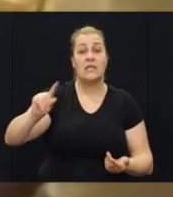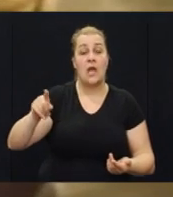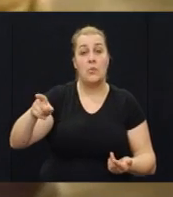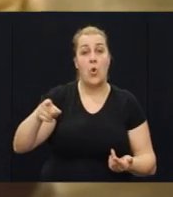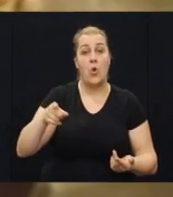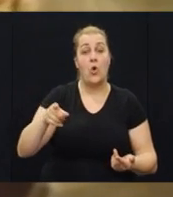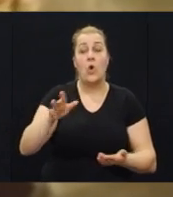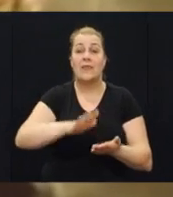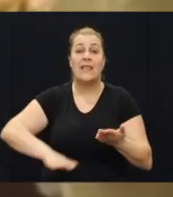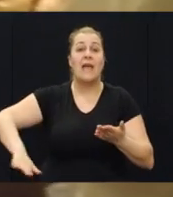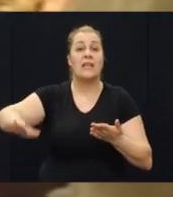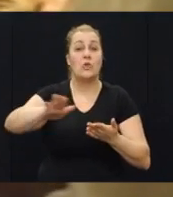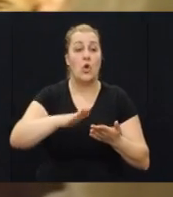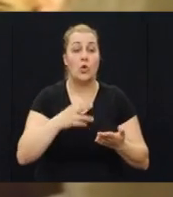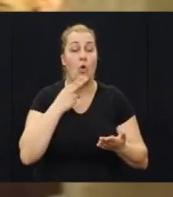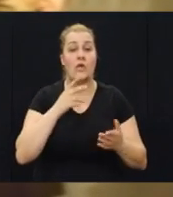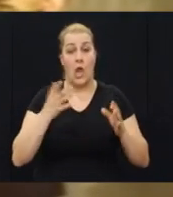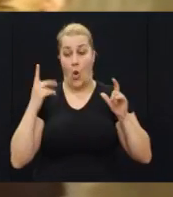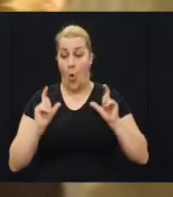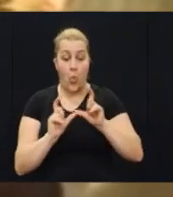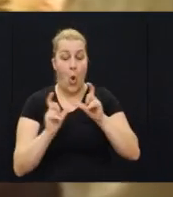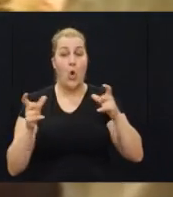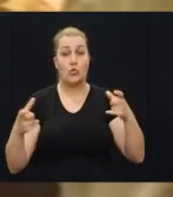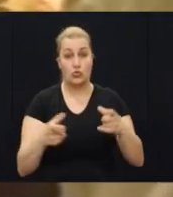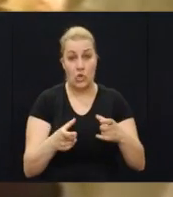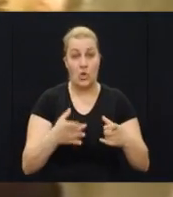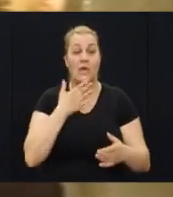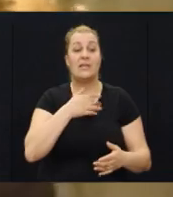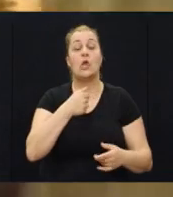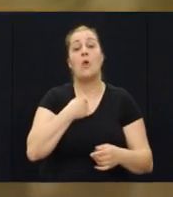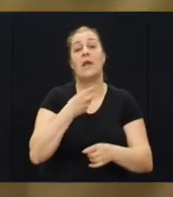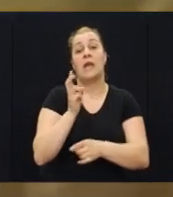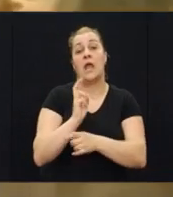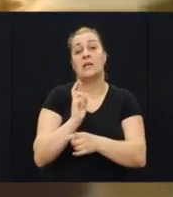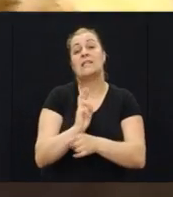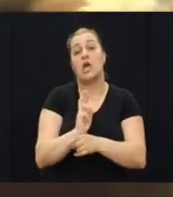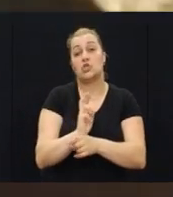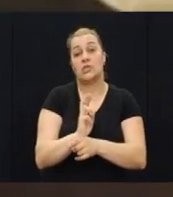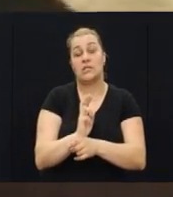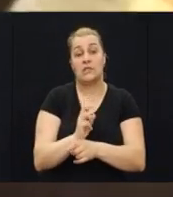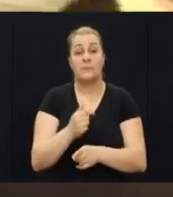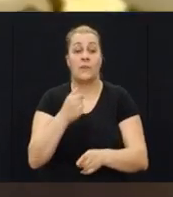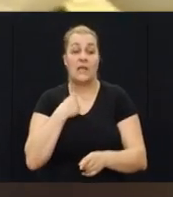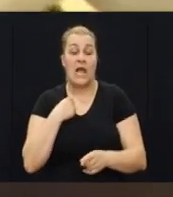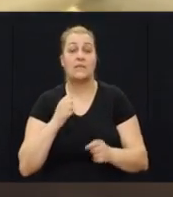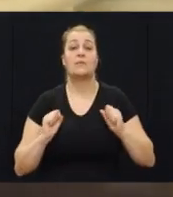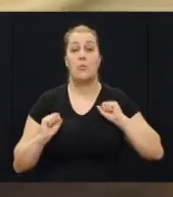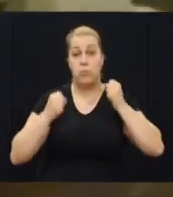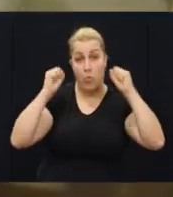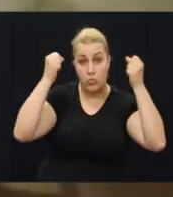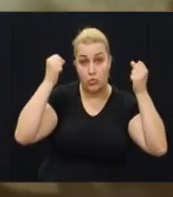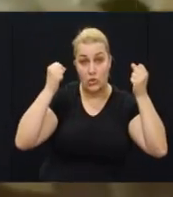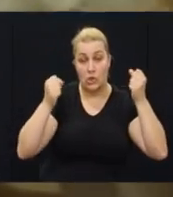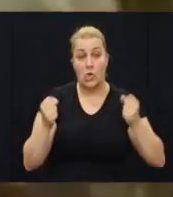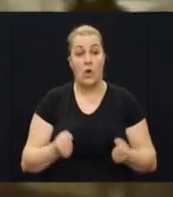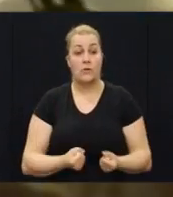teritoriju koji je u okruženju se nalazi. Htio mene za štiti u tom trenutku. Štim da sam se ja pobunio.